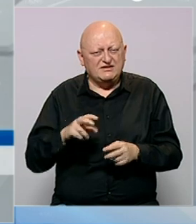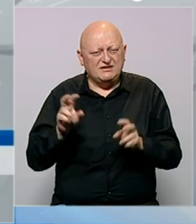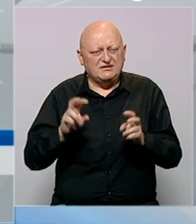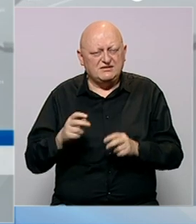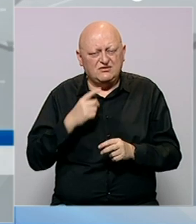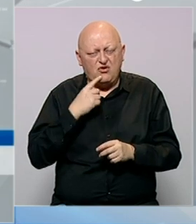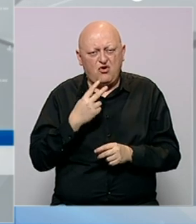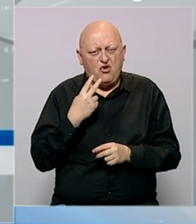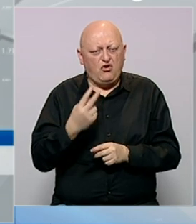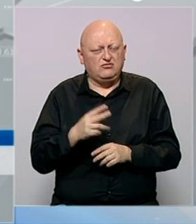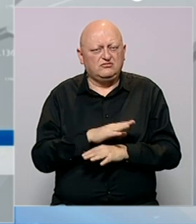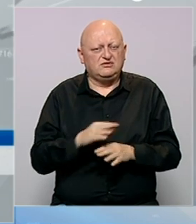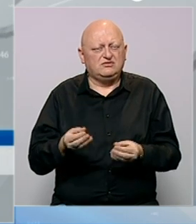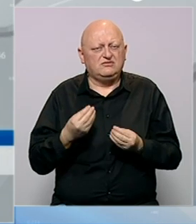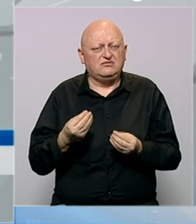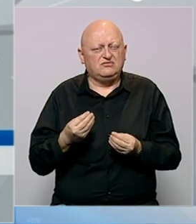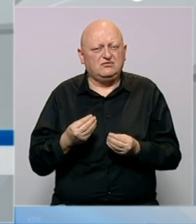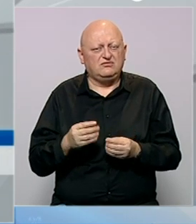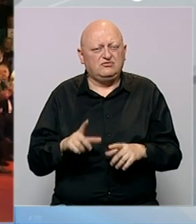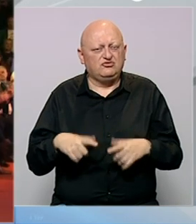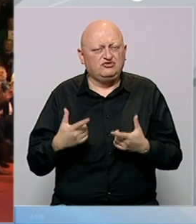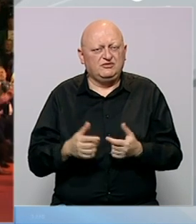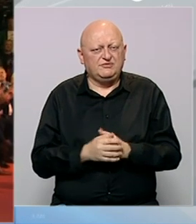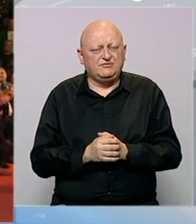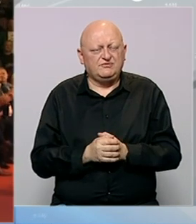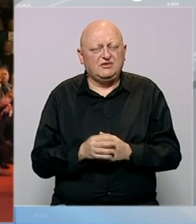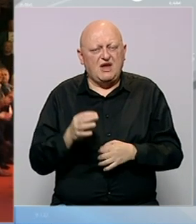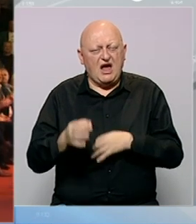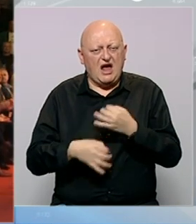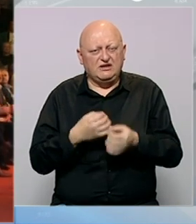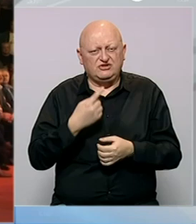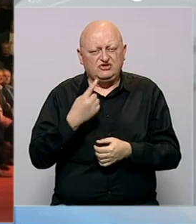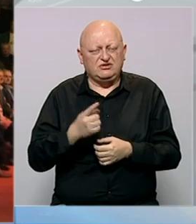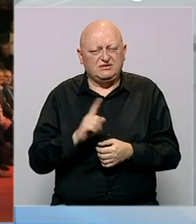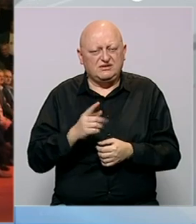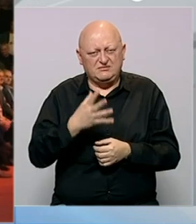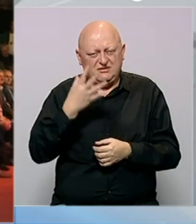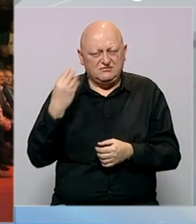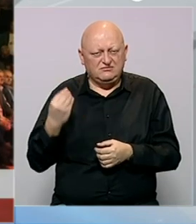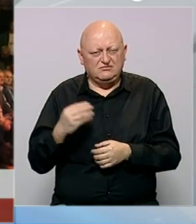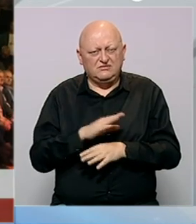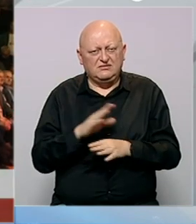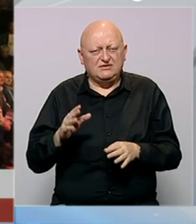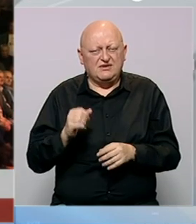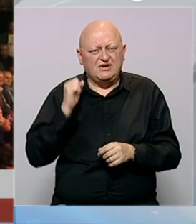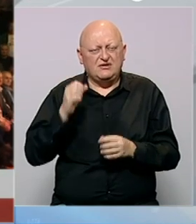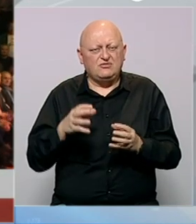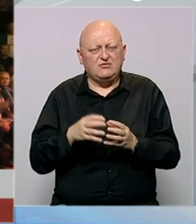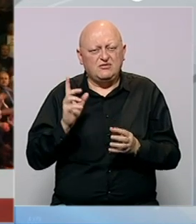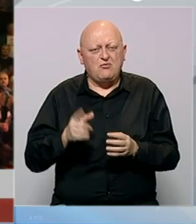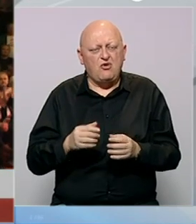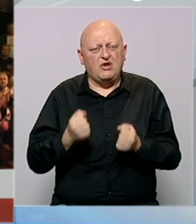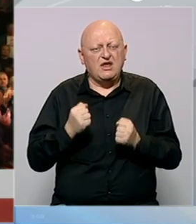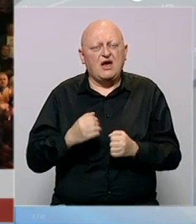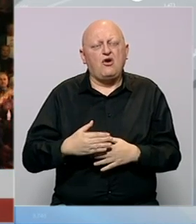u kojem očito svi dobro tako obitavaju. Analitičari ističu da se ne smije zaboreviti da svako demokratsko društvo mora